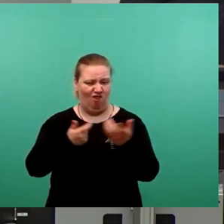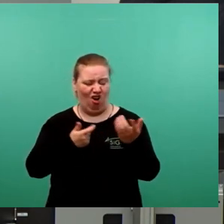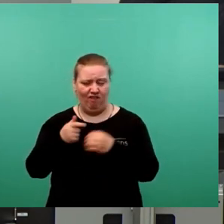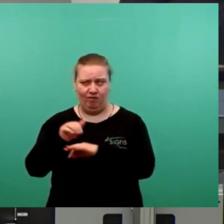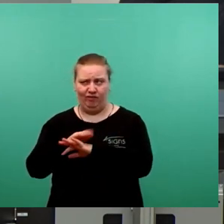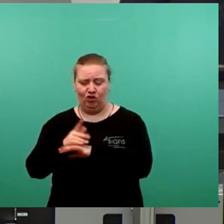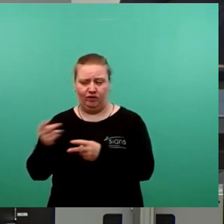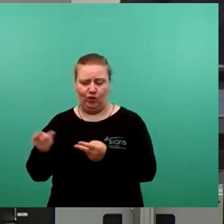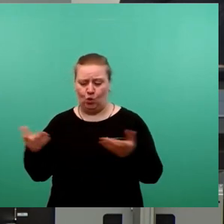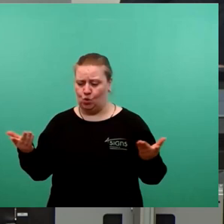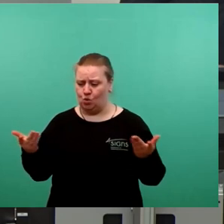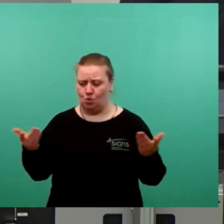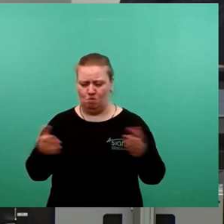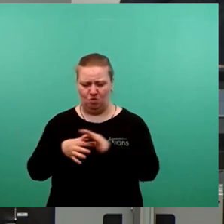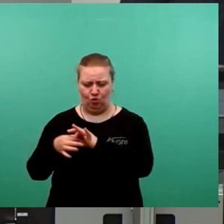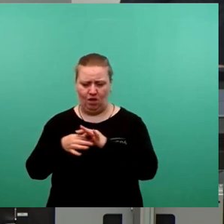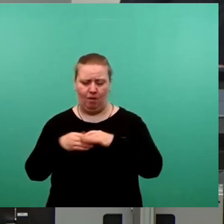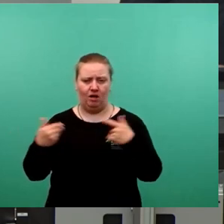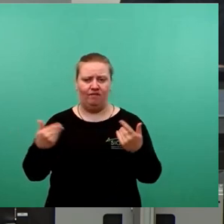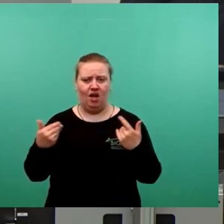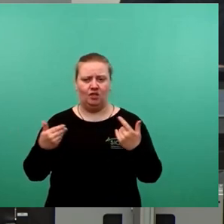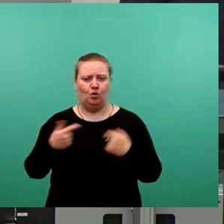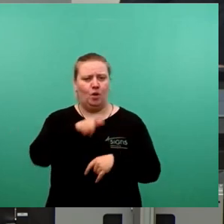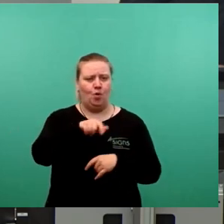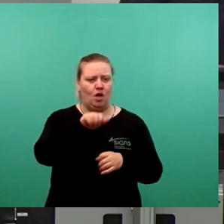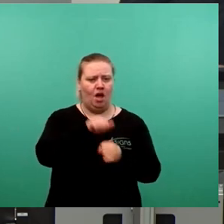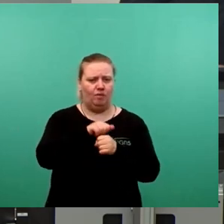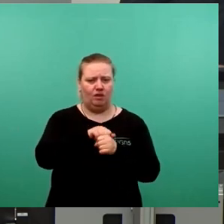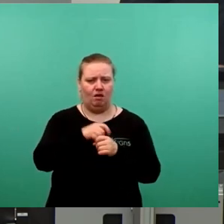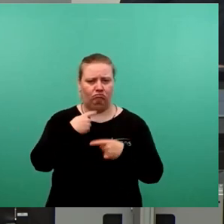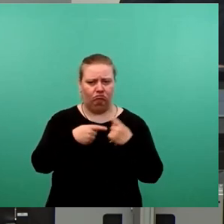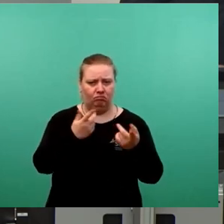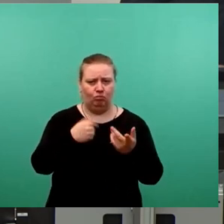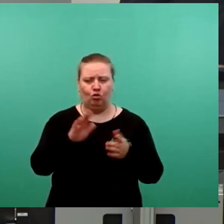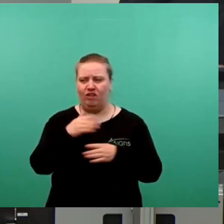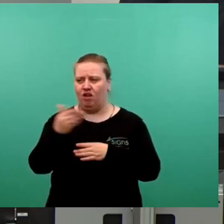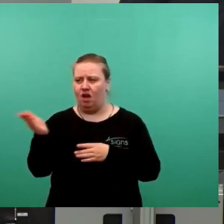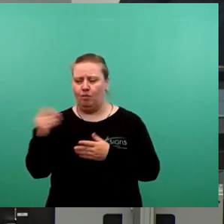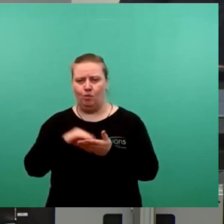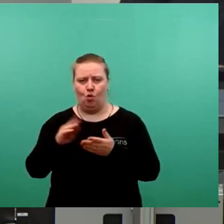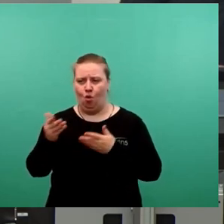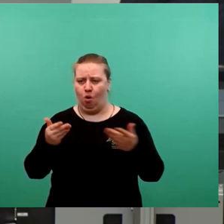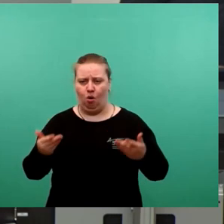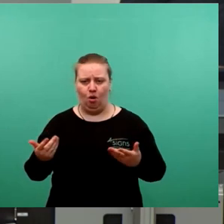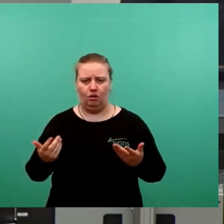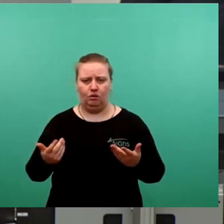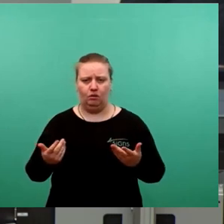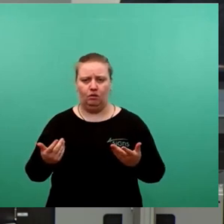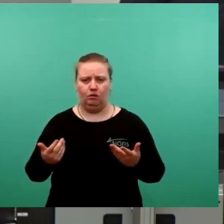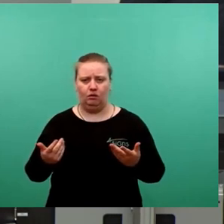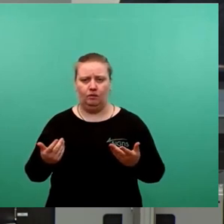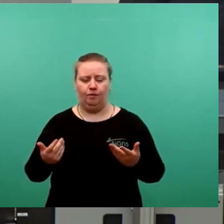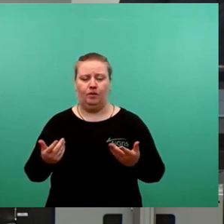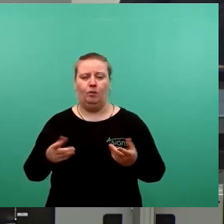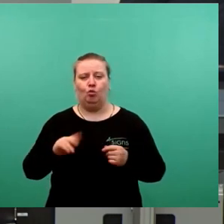tun hat, oder welche Geschäftsprozesse in den Bürgerämtern angestoßen werden sollen, die am Ende in den Vergabenbüros enden. Die wiederum